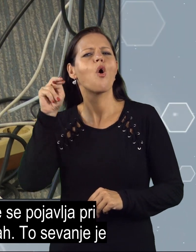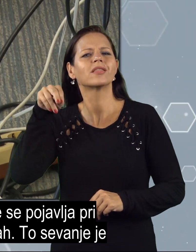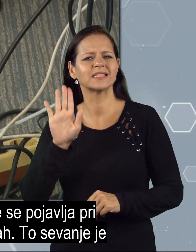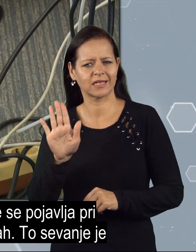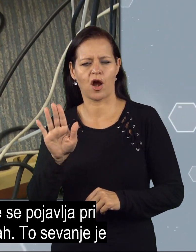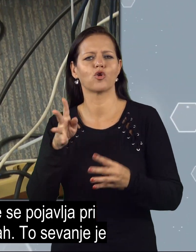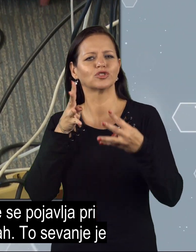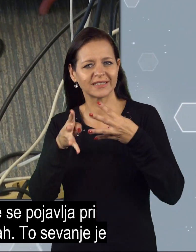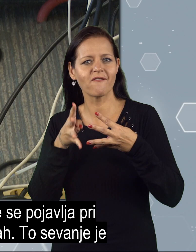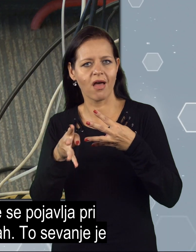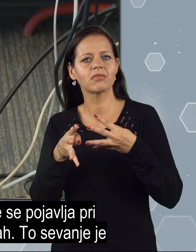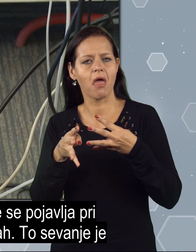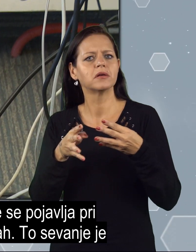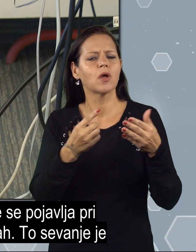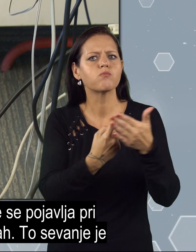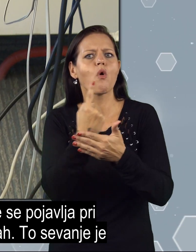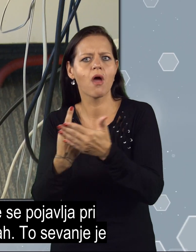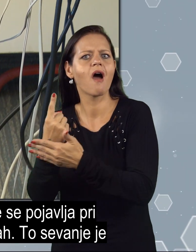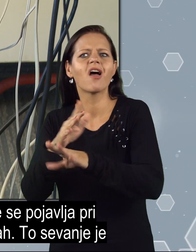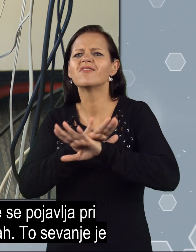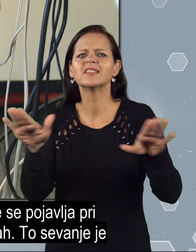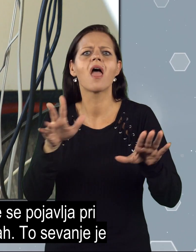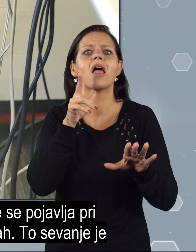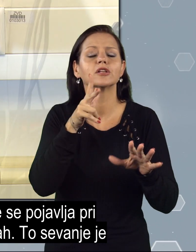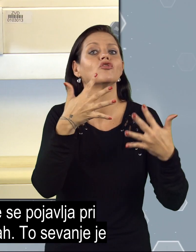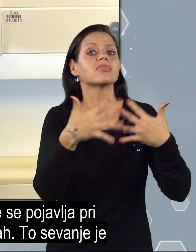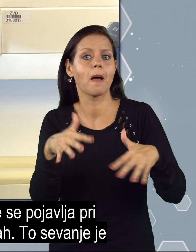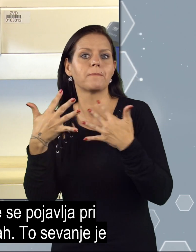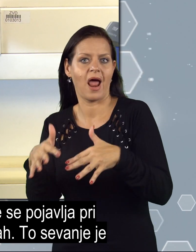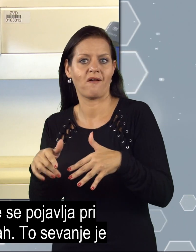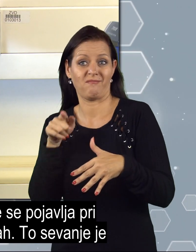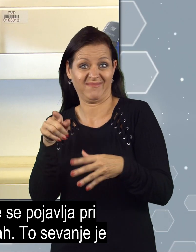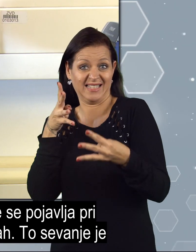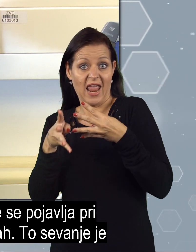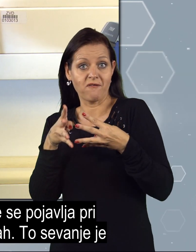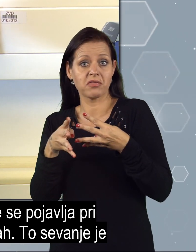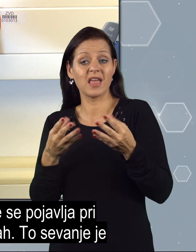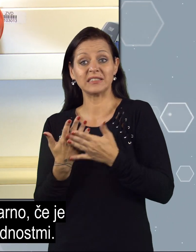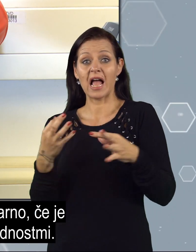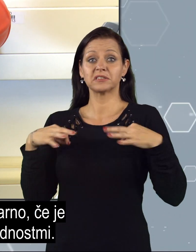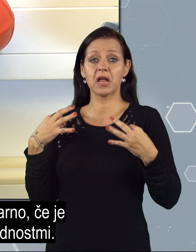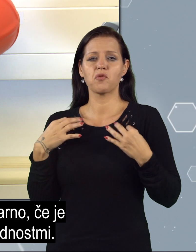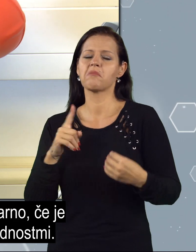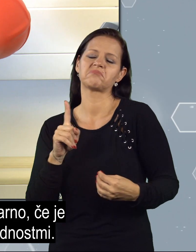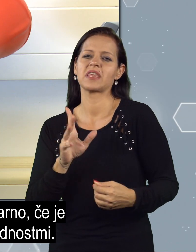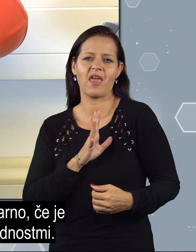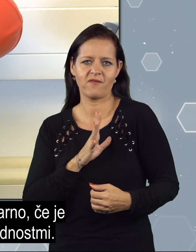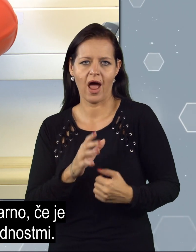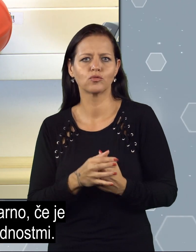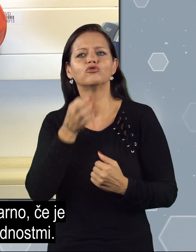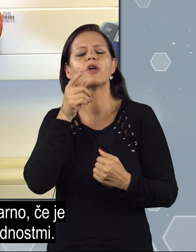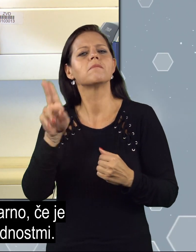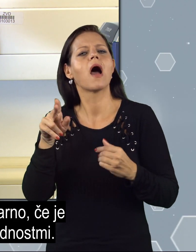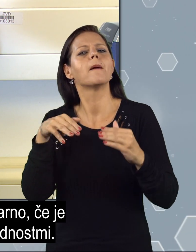Neionizirajoče sebanje se pojavlja pri vseh električnih napravah. To sebanje je za zdravje nenevarno, če je